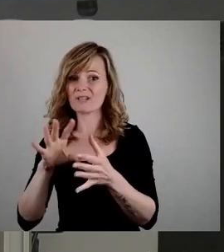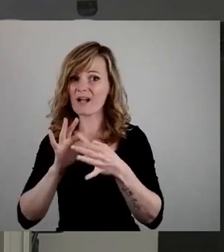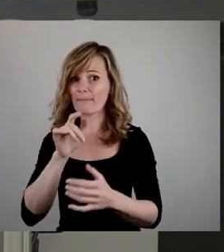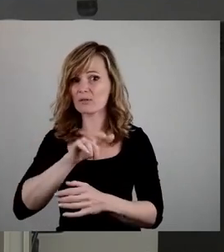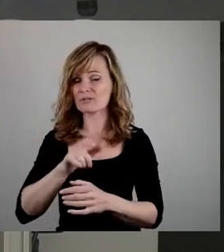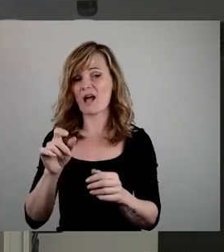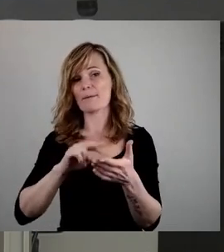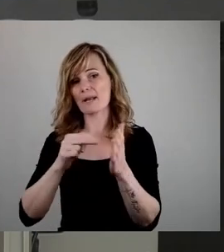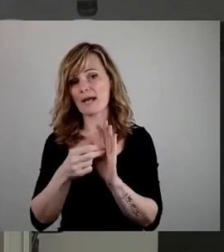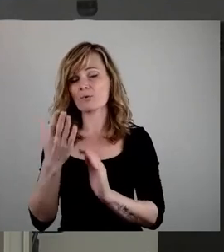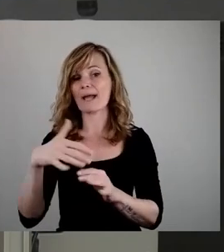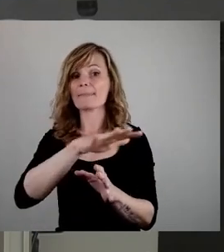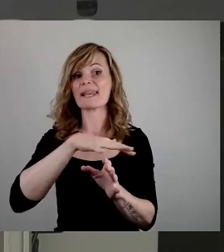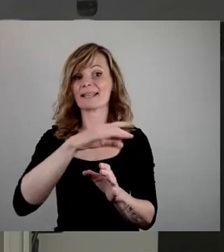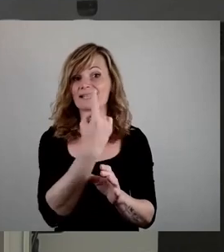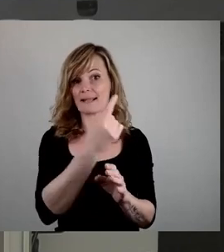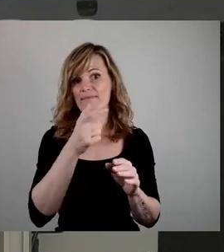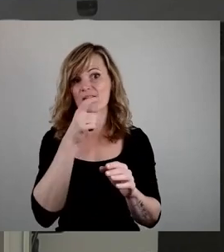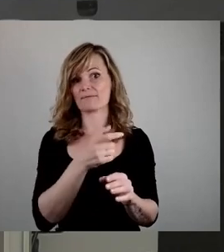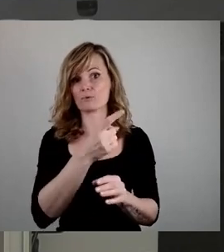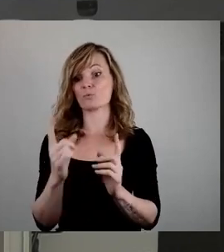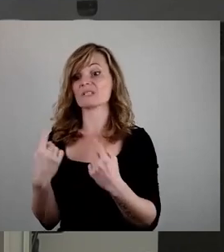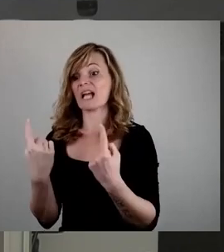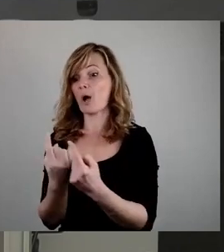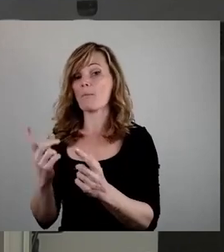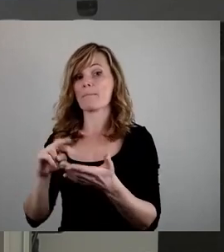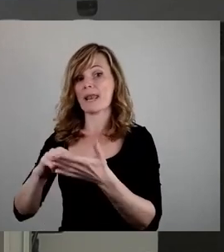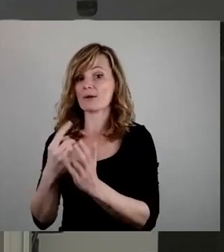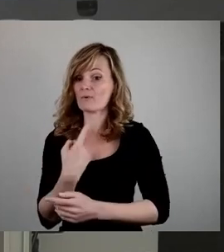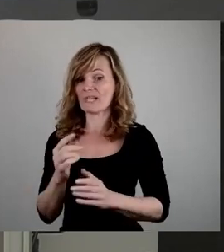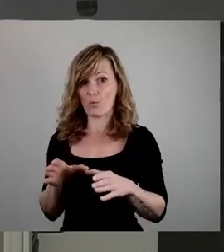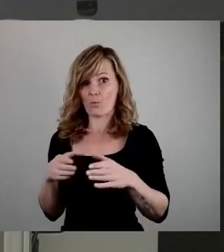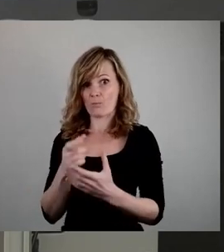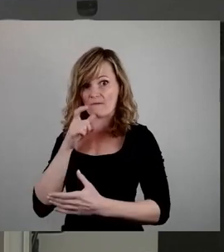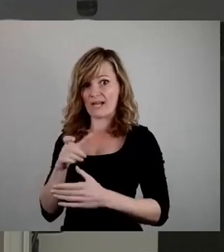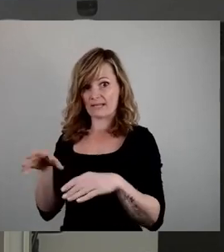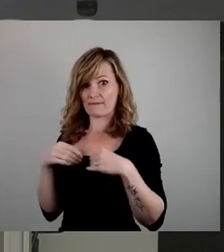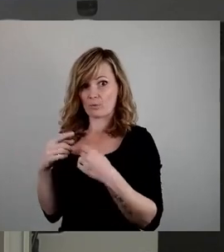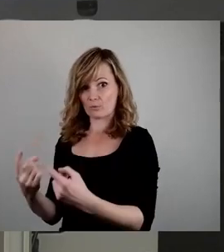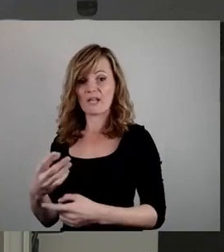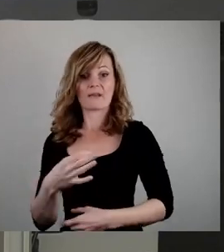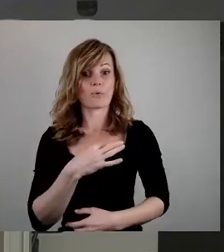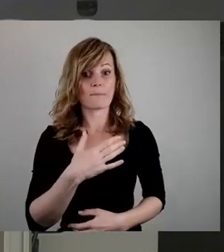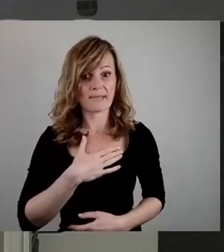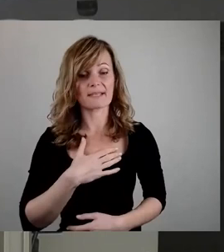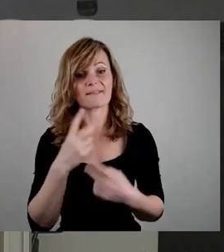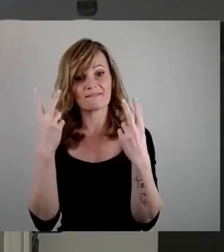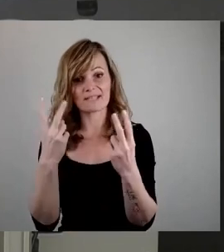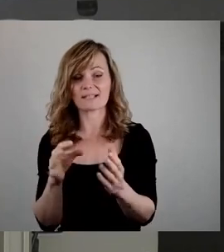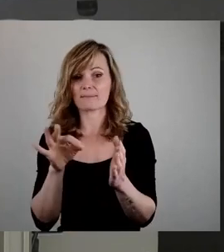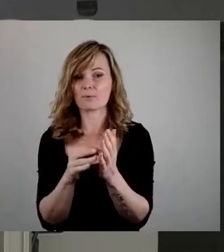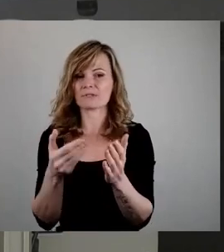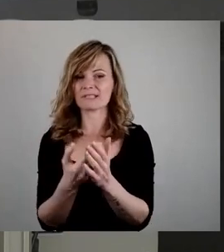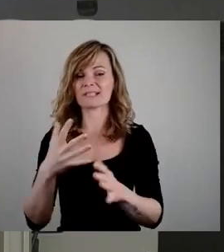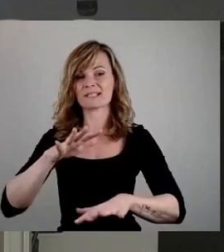Wesentlichen beim Land liegt, und die Raumplanung, die wir als Kommune verantworten. Für mich der zentrale Punkt in diesem Schulnetzplan, und